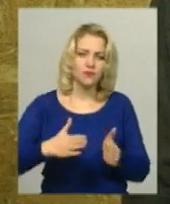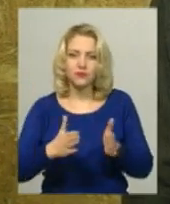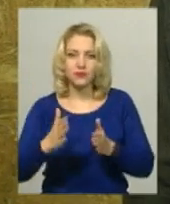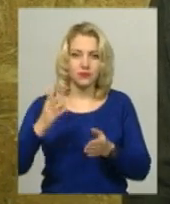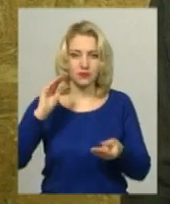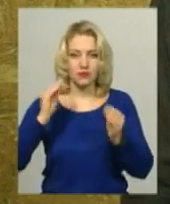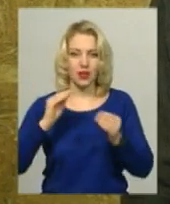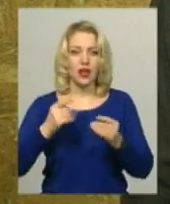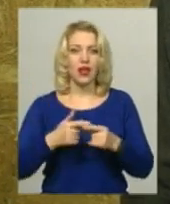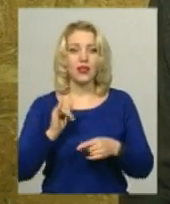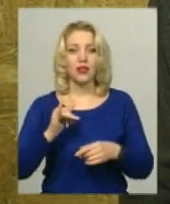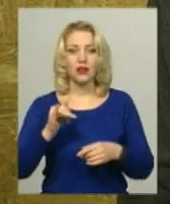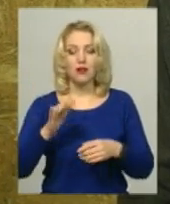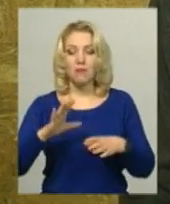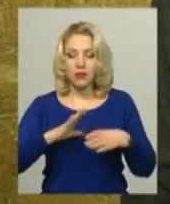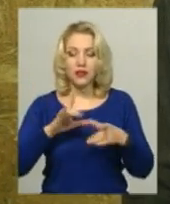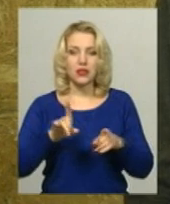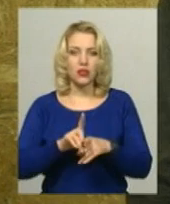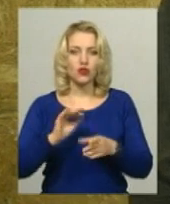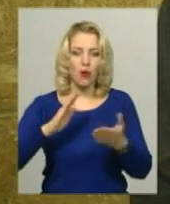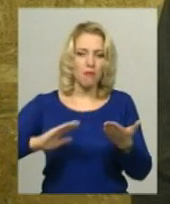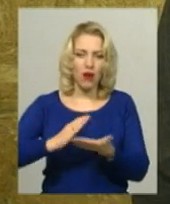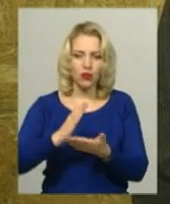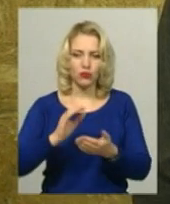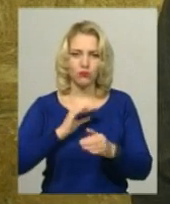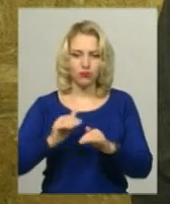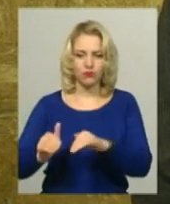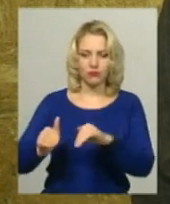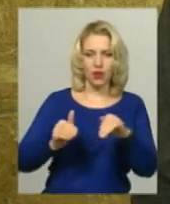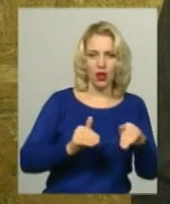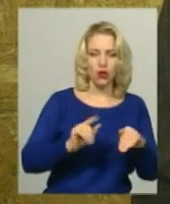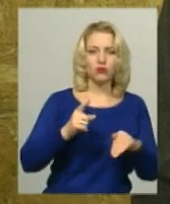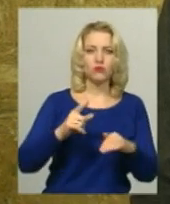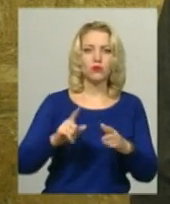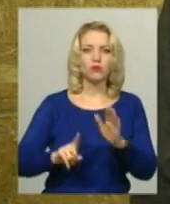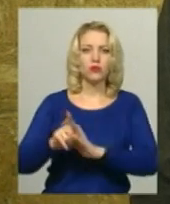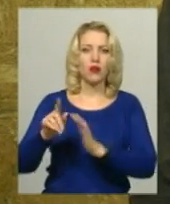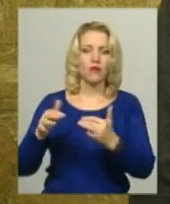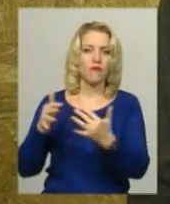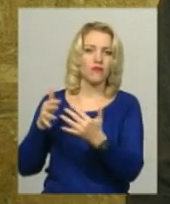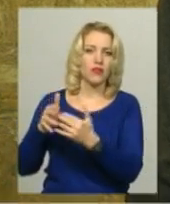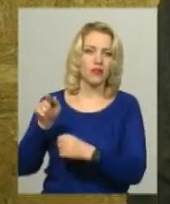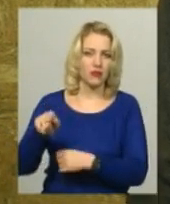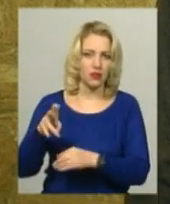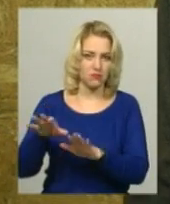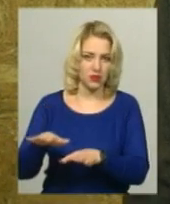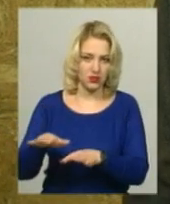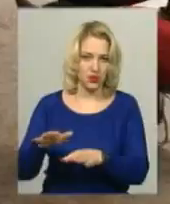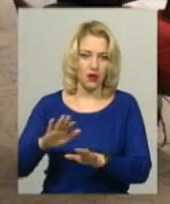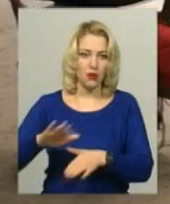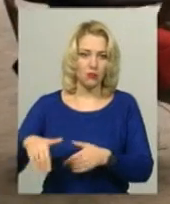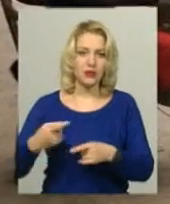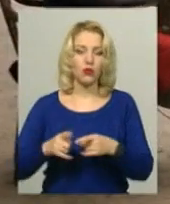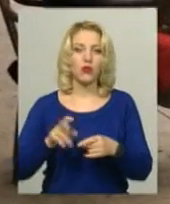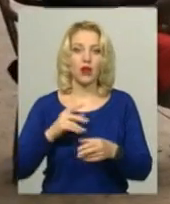так, що нам доводилось відхилятися в маршруті через громадянську війну, яка почалась вже після того, як ми виїхали в Камеруні.